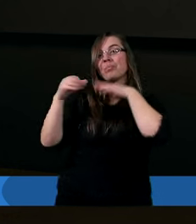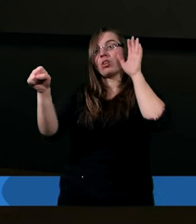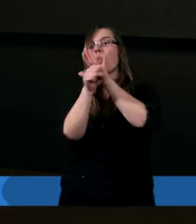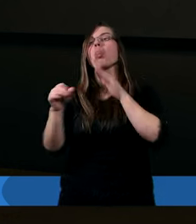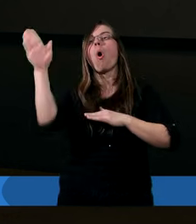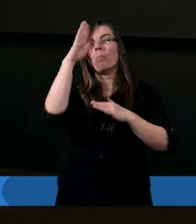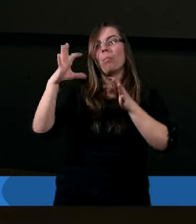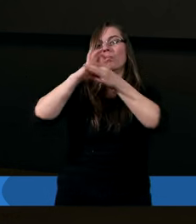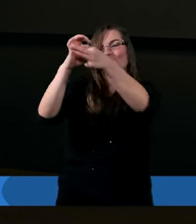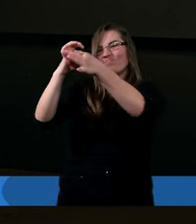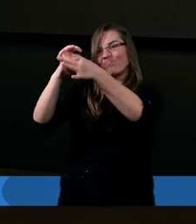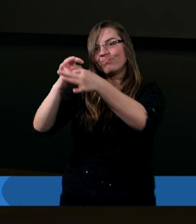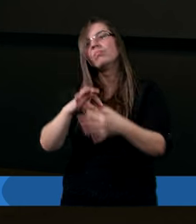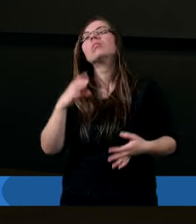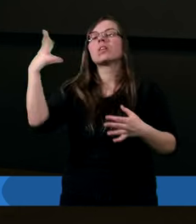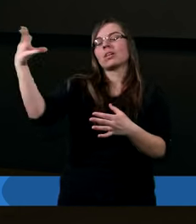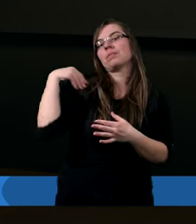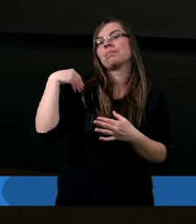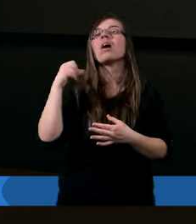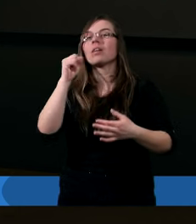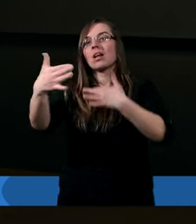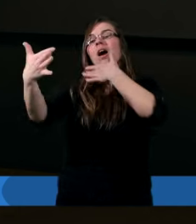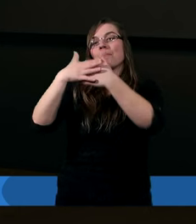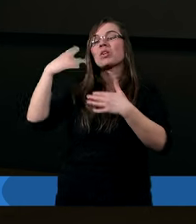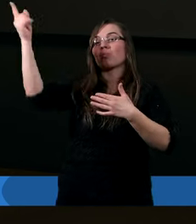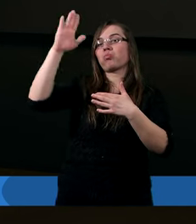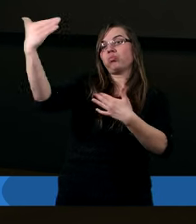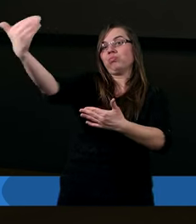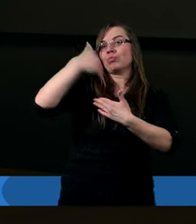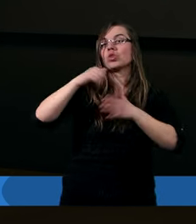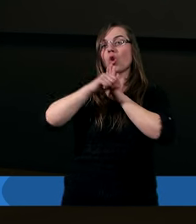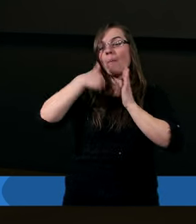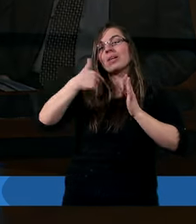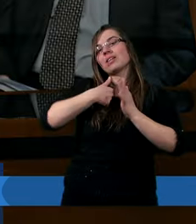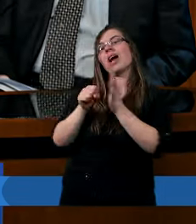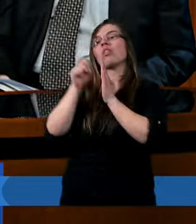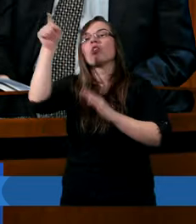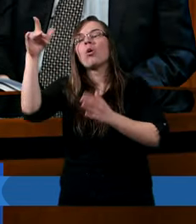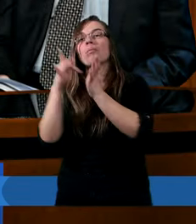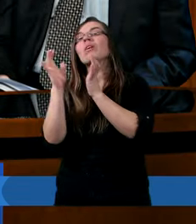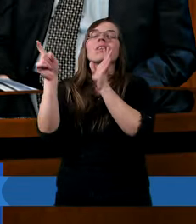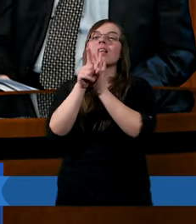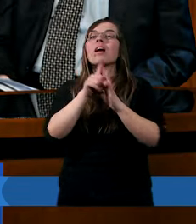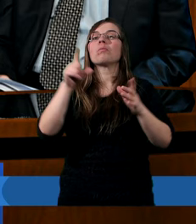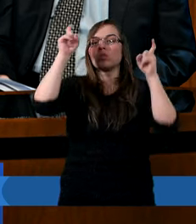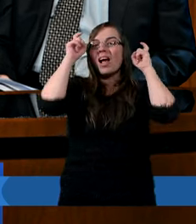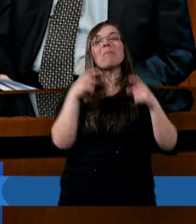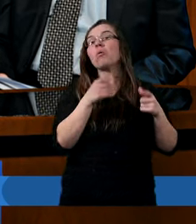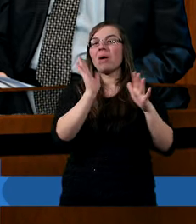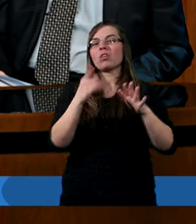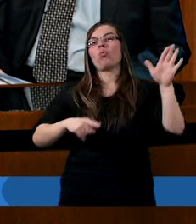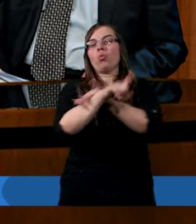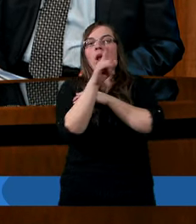Boga. To jest cytat z Jakuba. A przybliży się do Ciebie. Dasz odpór diabłu. Ucieknie.